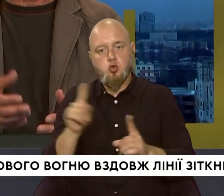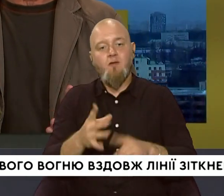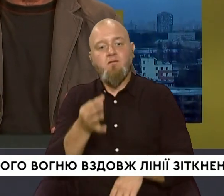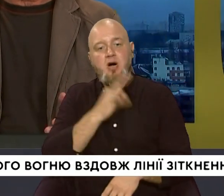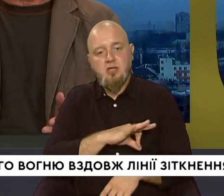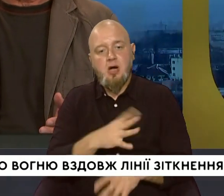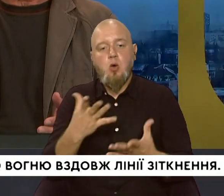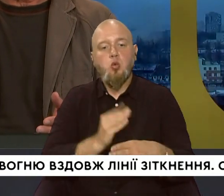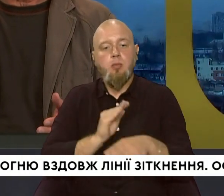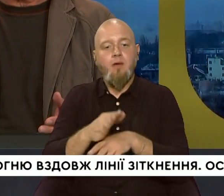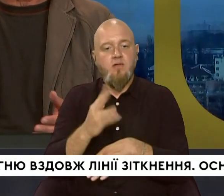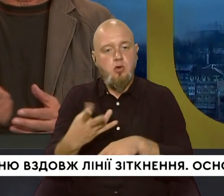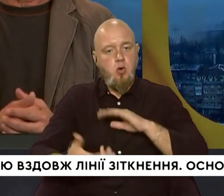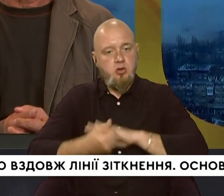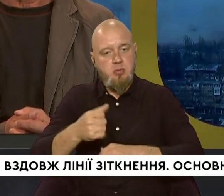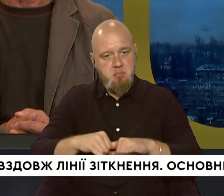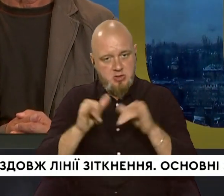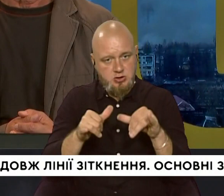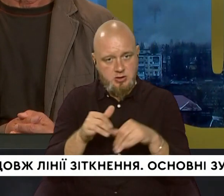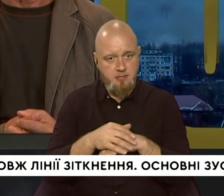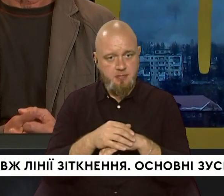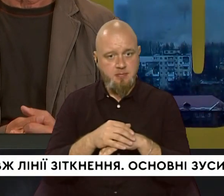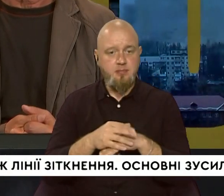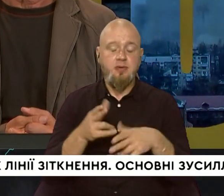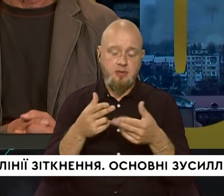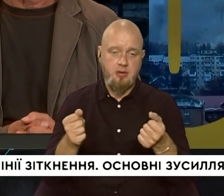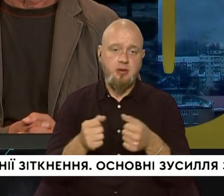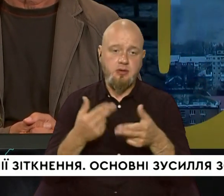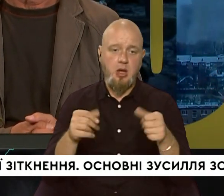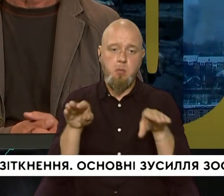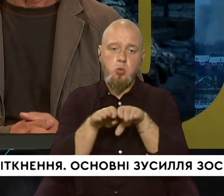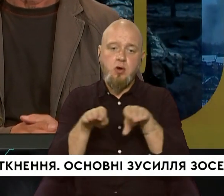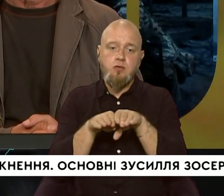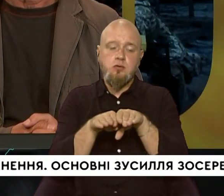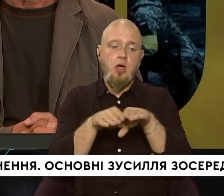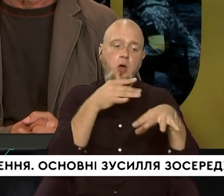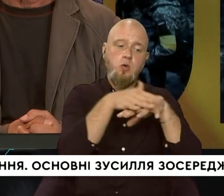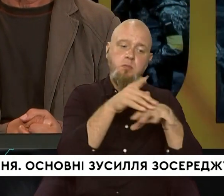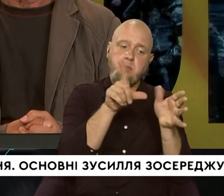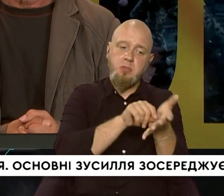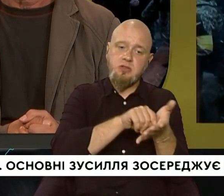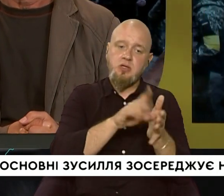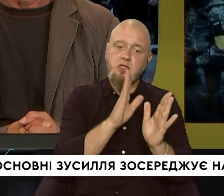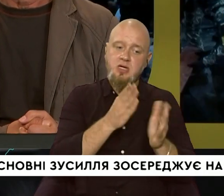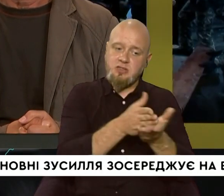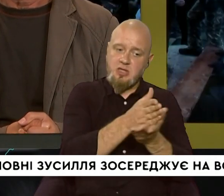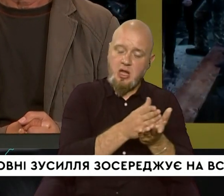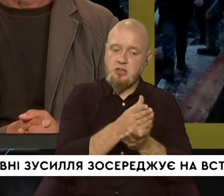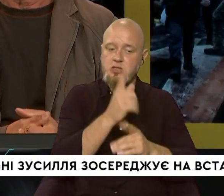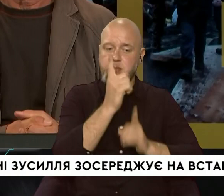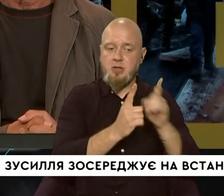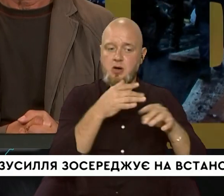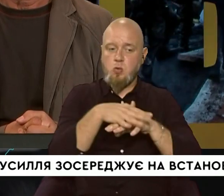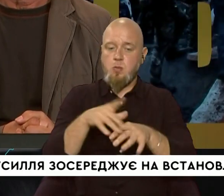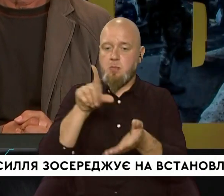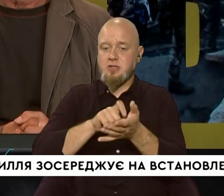вигідніше? Яку добавку він отримає більше? Так, так, порівнюється. Порівнюється розрахунок пенсії лише і стажом, з перерахунком